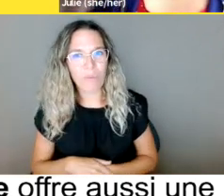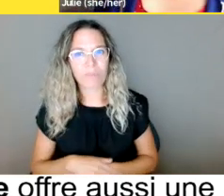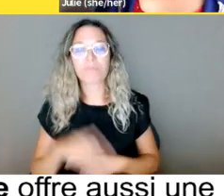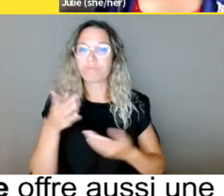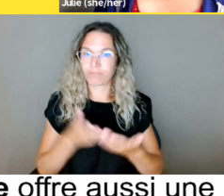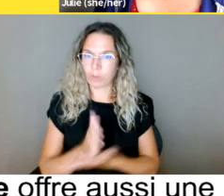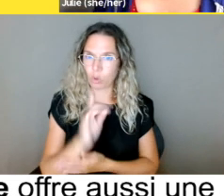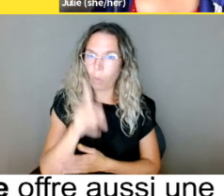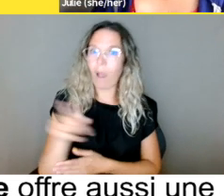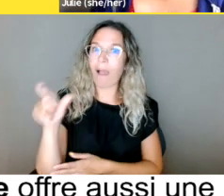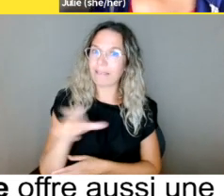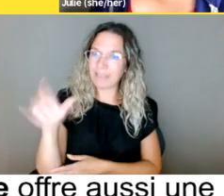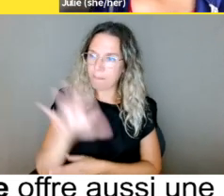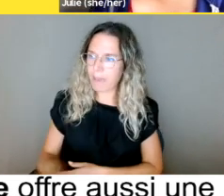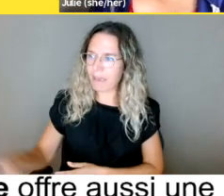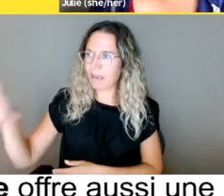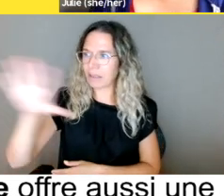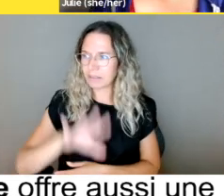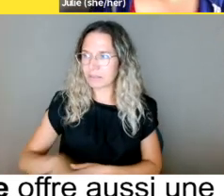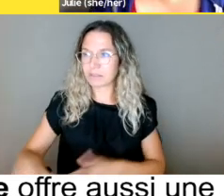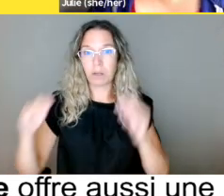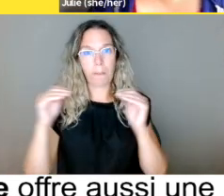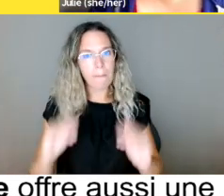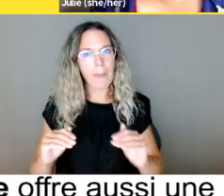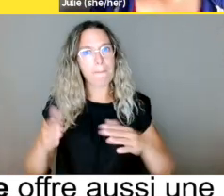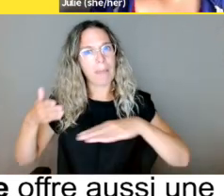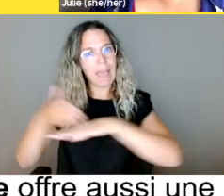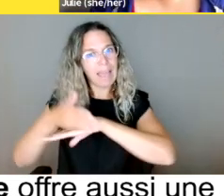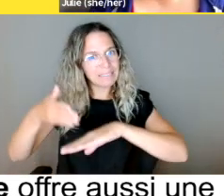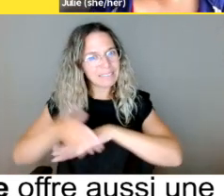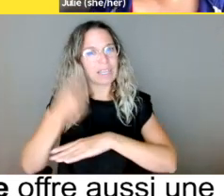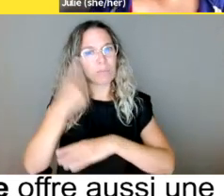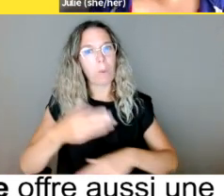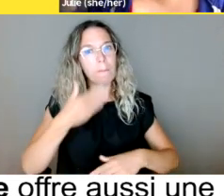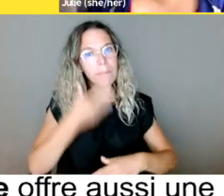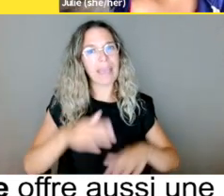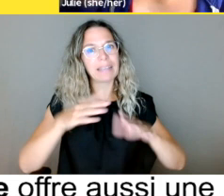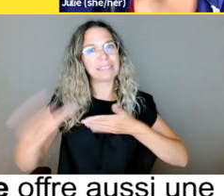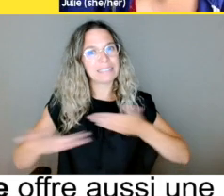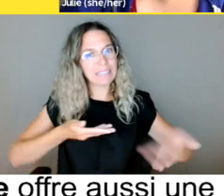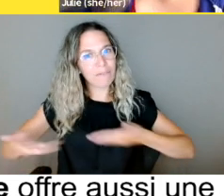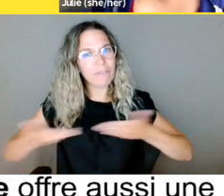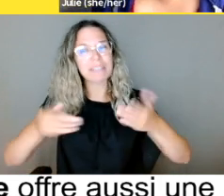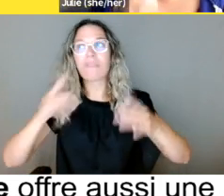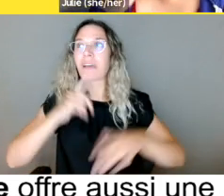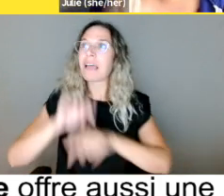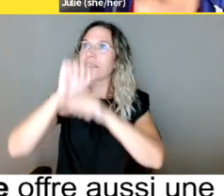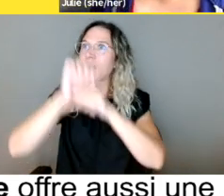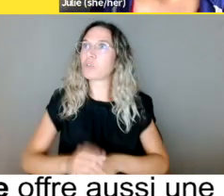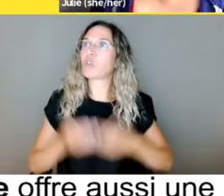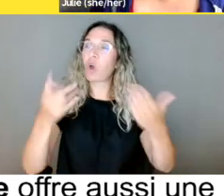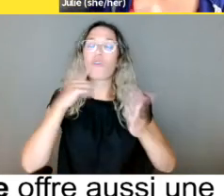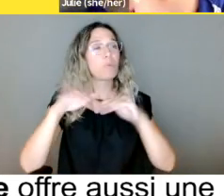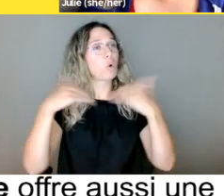ne peuvent pas être assujettis à la discrimination. Donc, vous avez le droit au